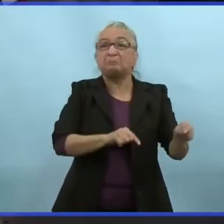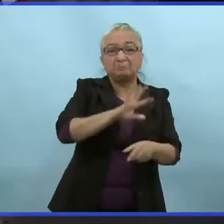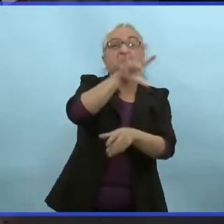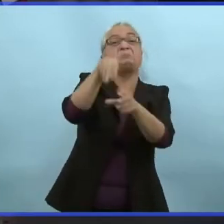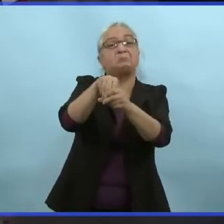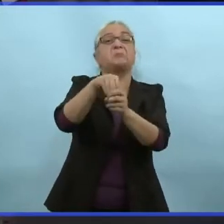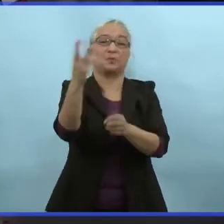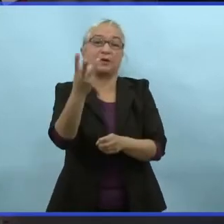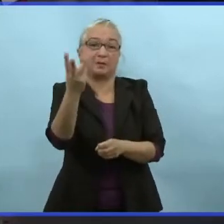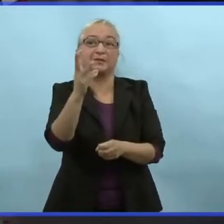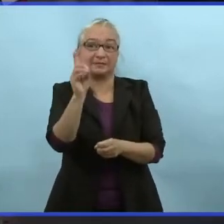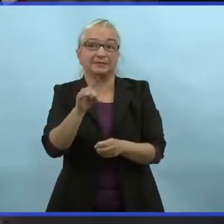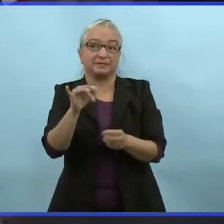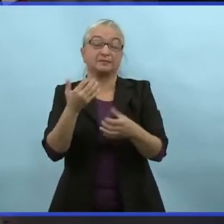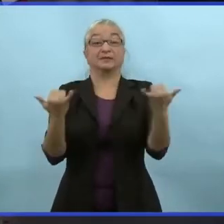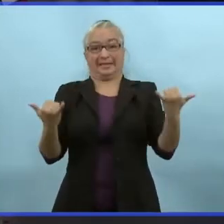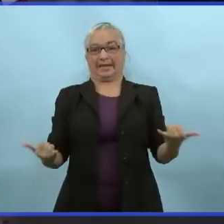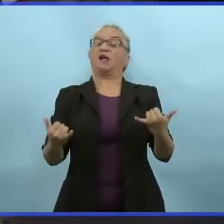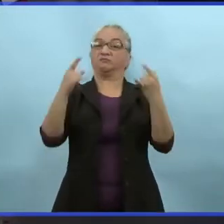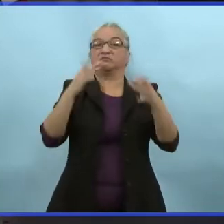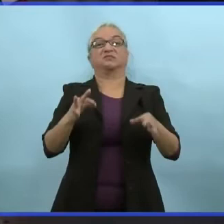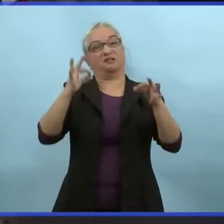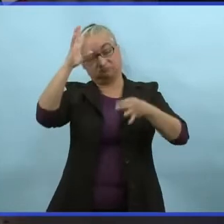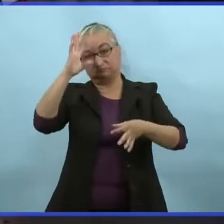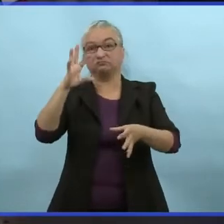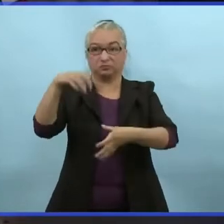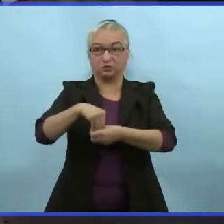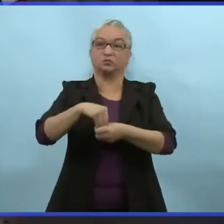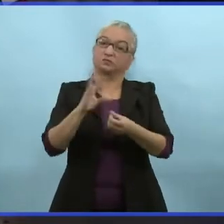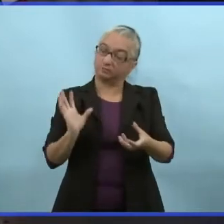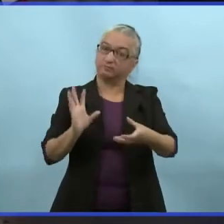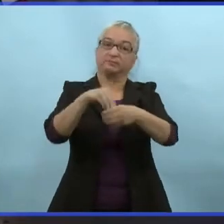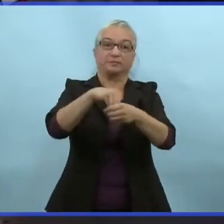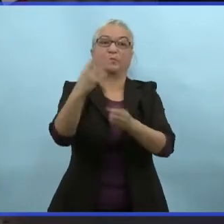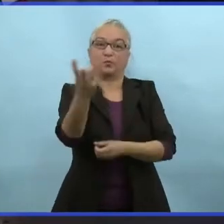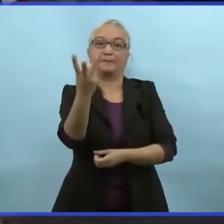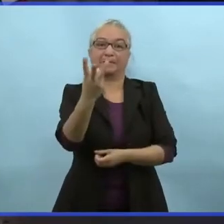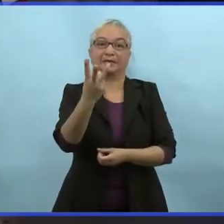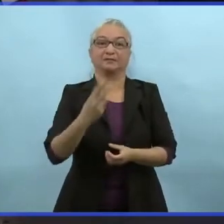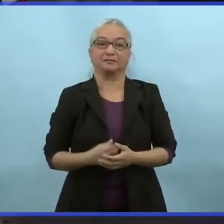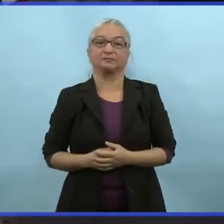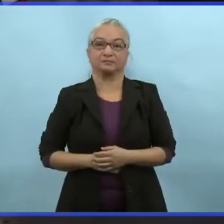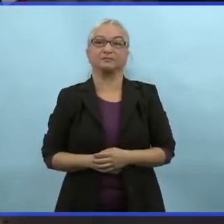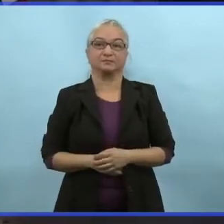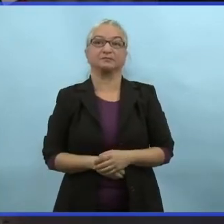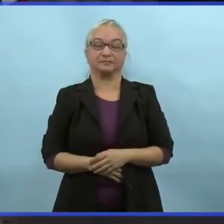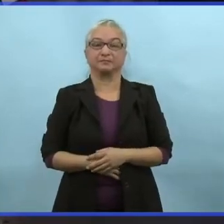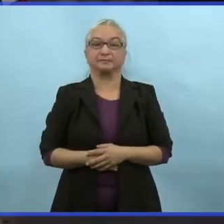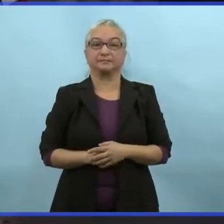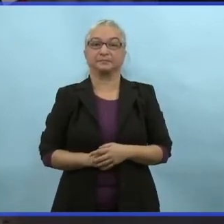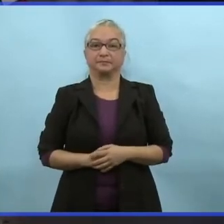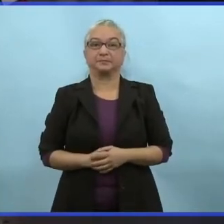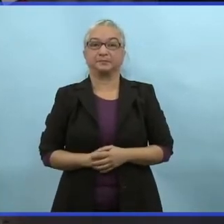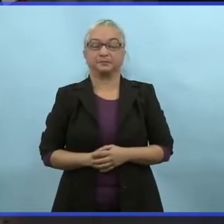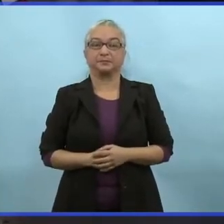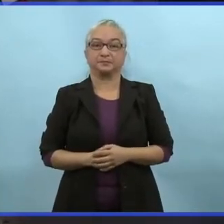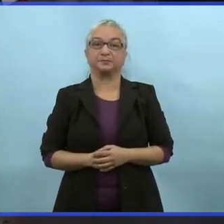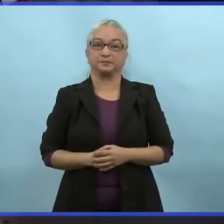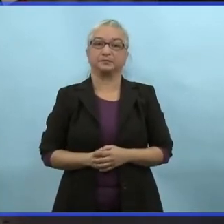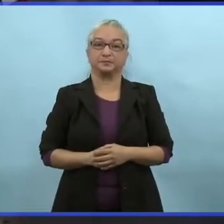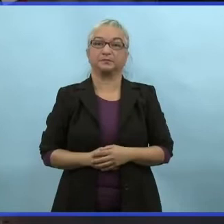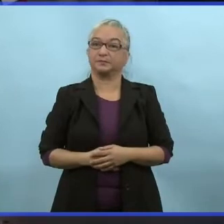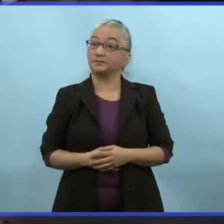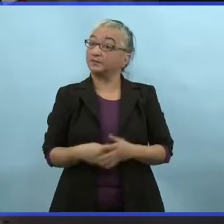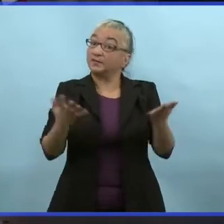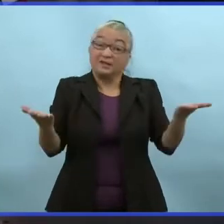Donc, ça semblait logique de les inclure dans la définition de Winnipeg. Nous continuons de suivre